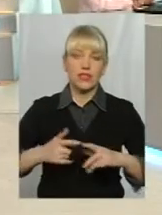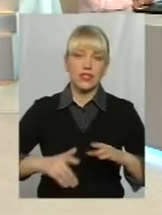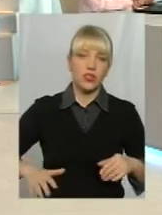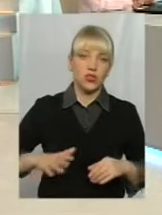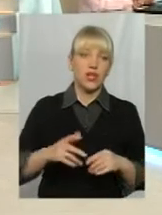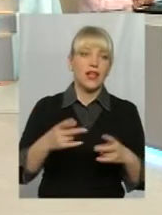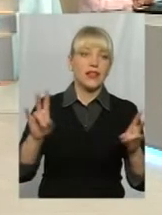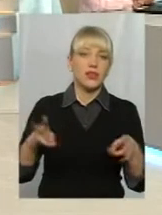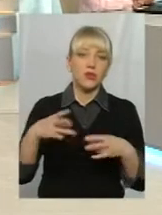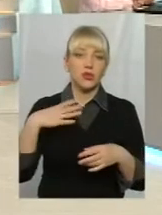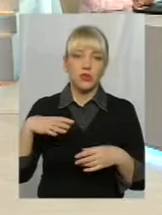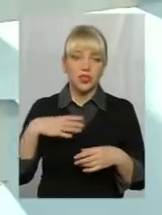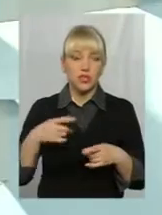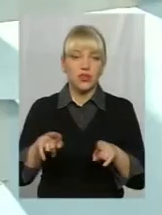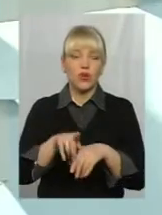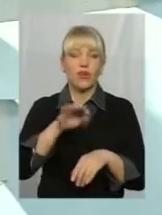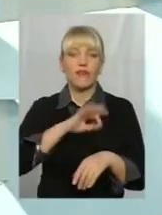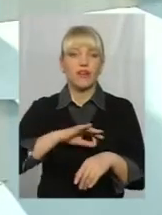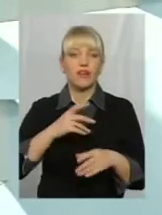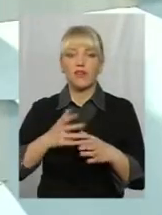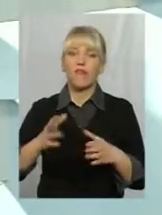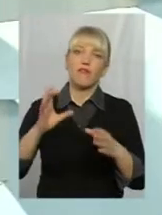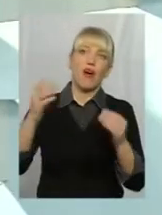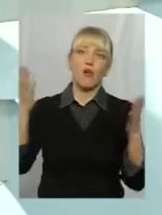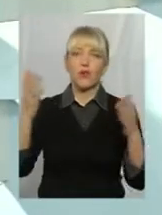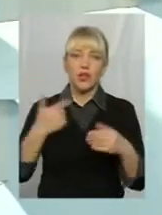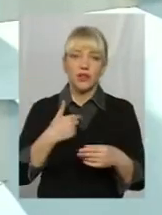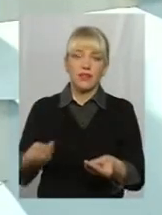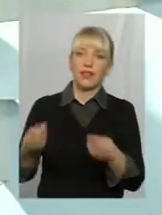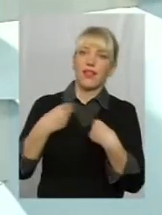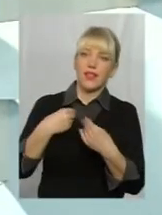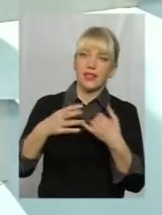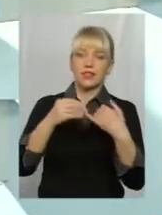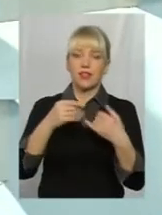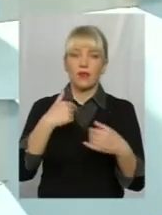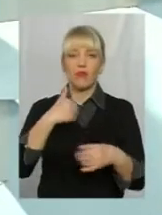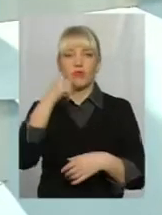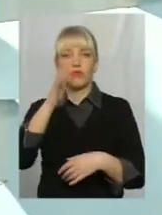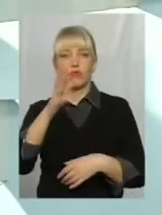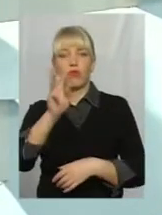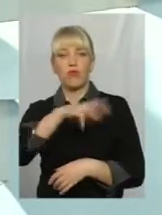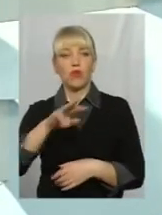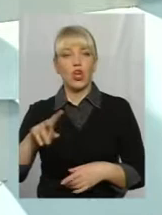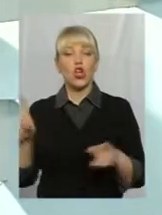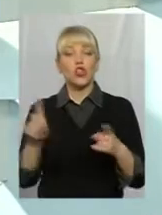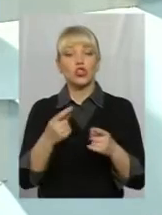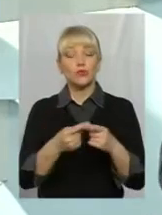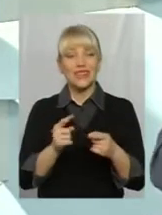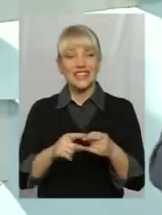ефекту такого, знаєте, вау, от нам передавали землю, от ми завтра, от ми все, ми мільйонери, тому так не буде. Для того, щоб ця земля почала